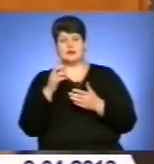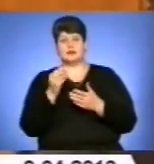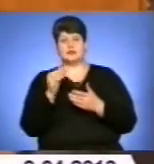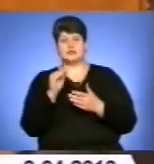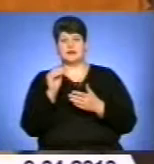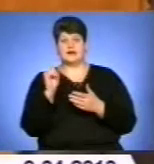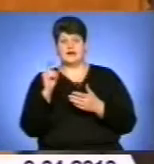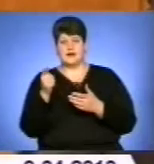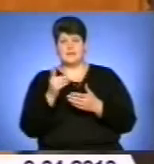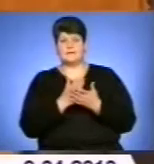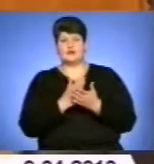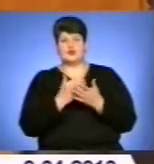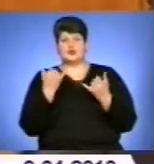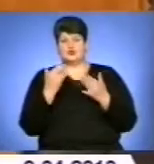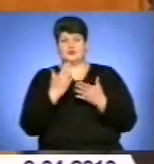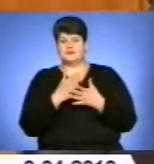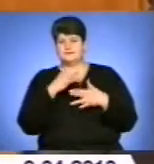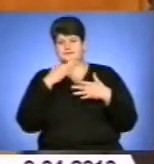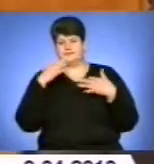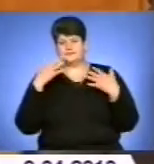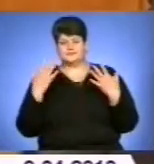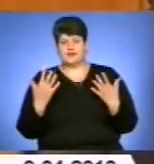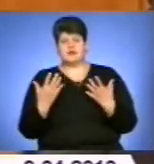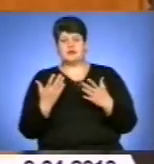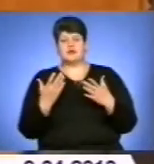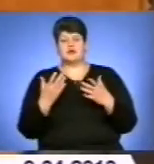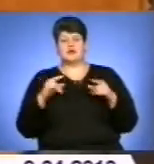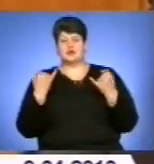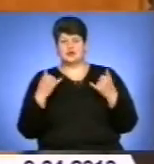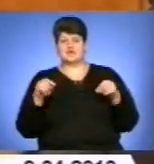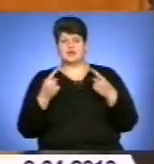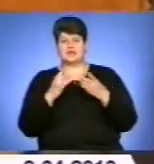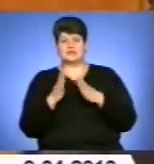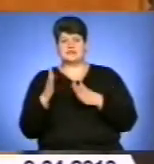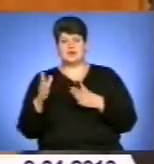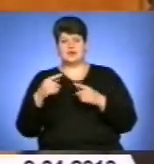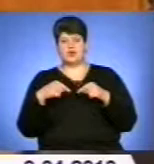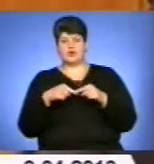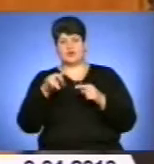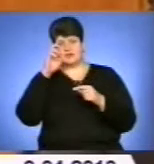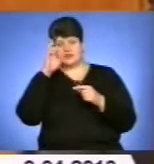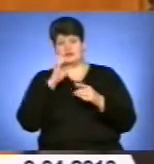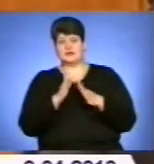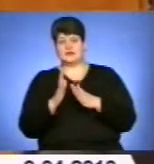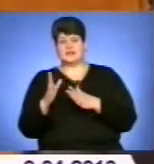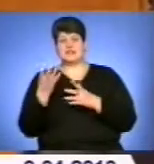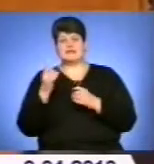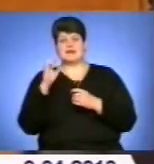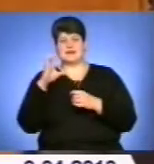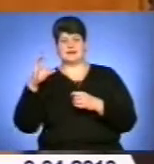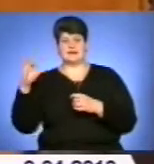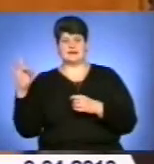архаїчним. Створена система, структура органів місцевого самоврядування ще за радянських часів,